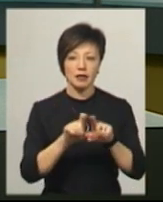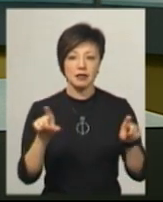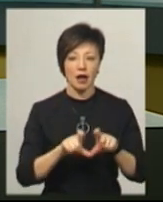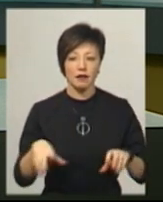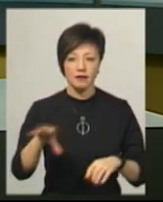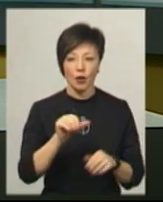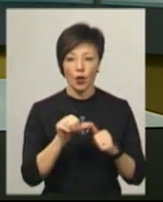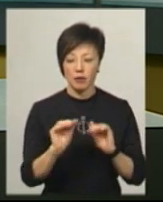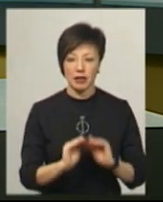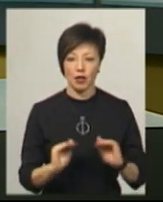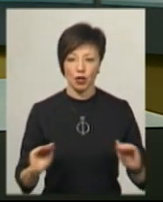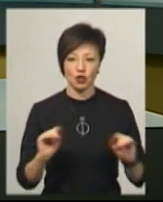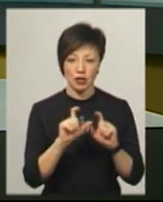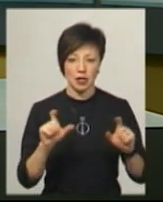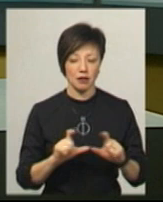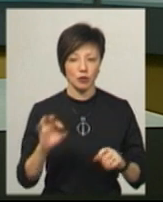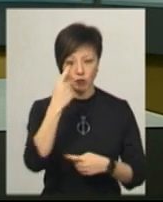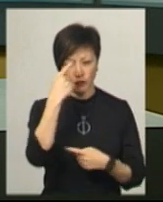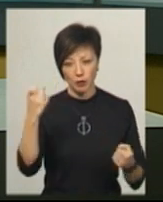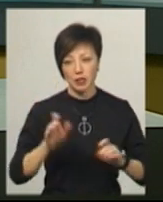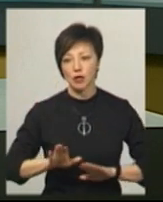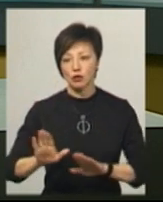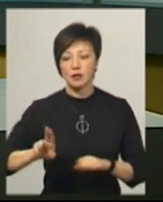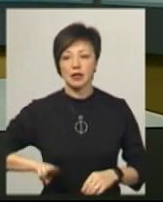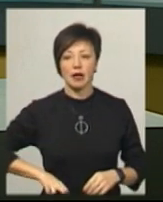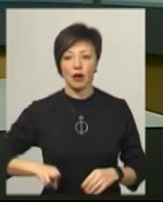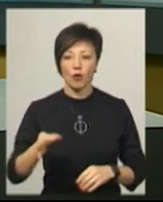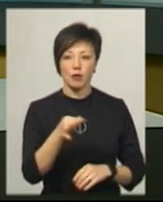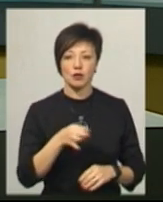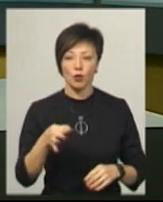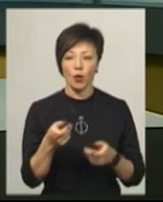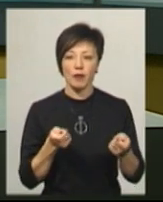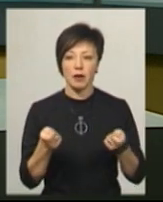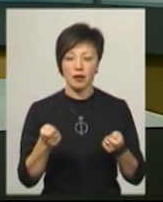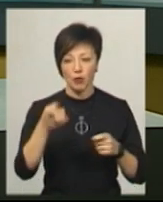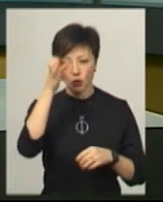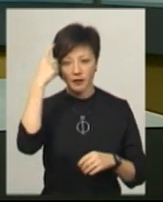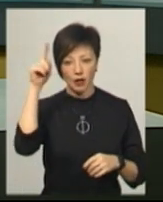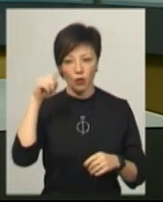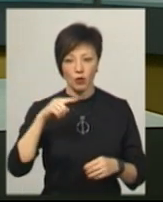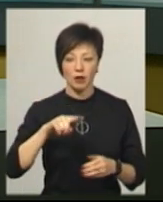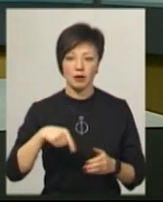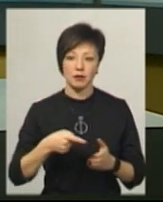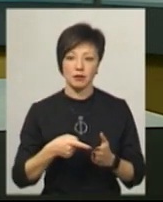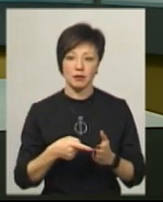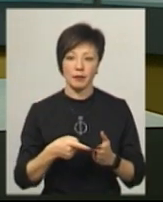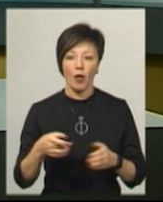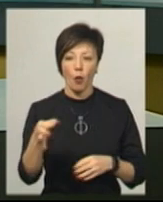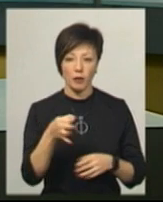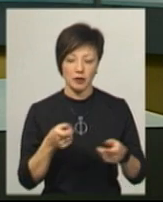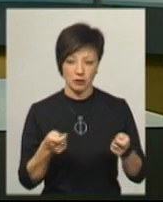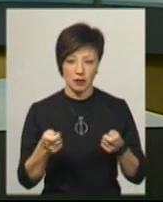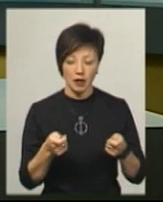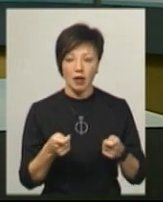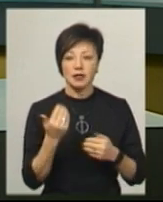заклади, окрім дитячих садків. Про це повідомляє заступниця директора обласного департаменту освіти та науки Тетяна Дупляк. За її